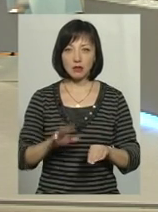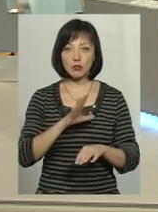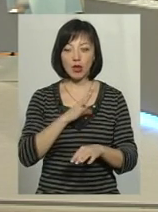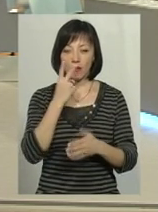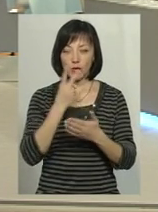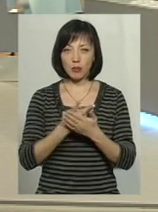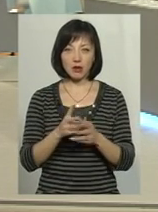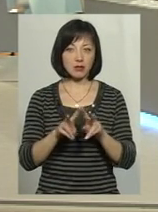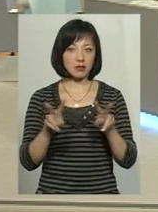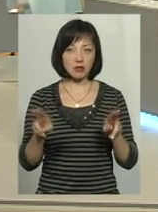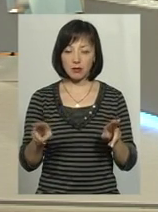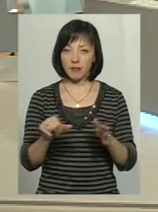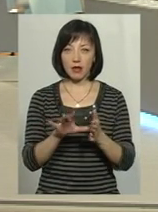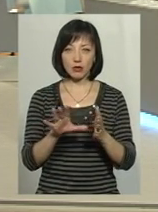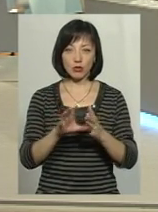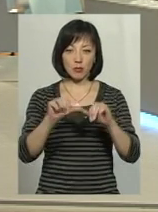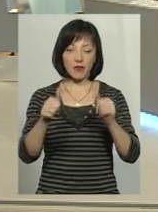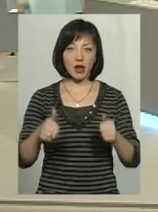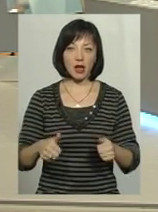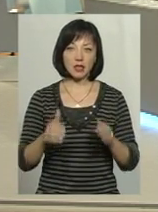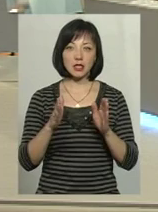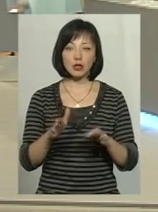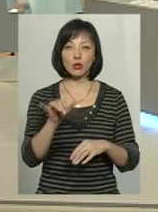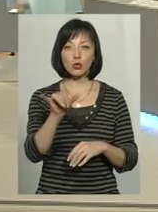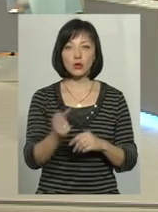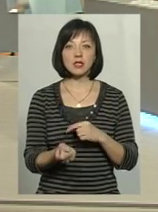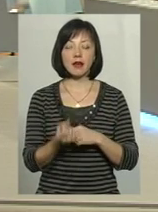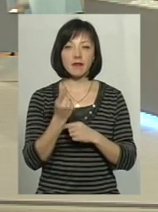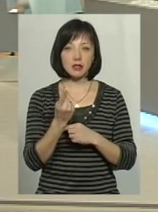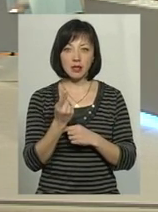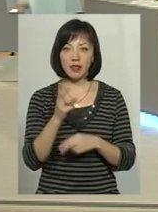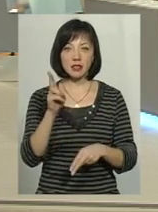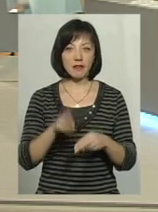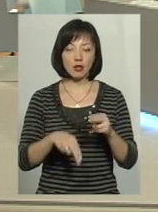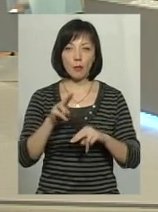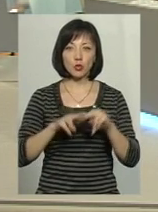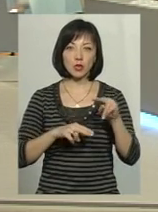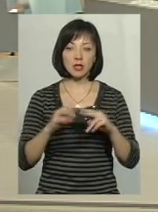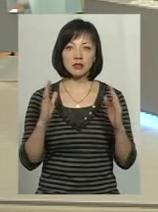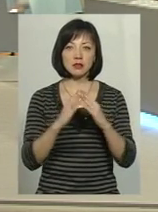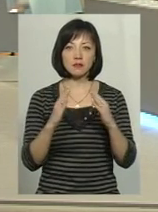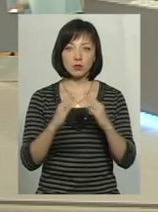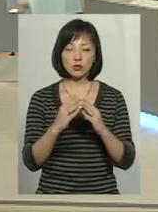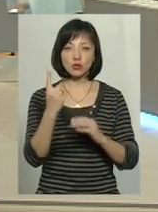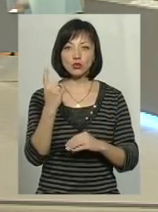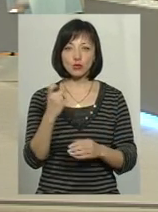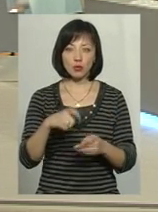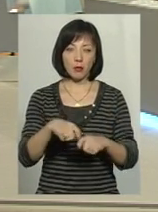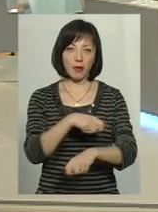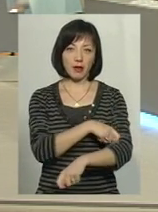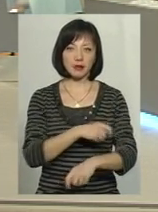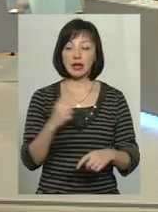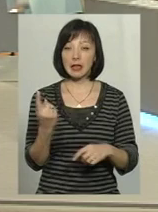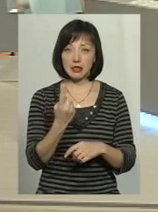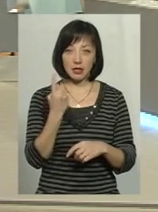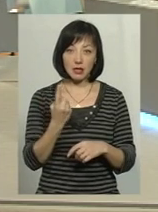відображена та ж сама в електронному варіанті, тільки в нього ж з'явилося незавершене будівництво житлового будинку на 100 квадратних метрів. Це